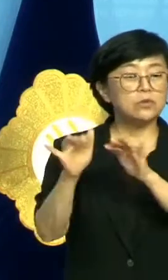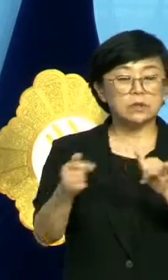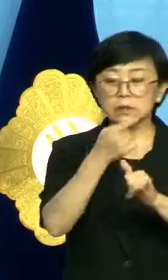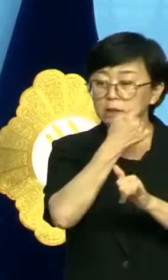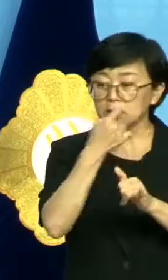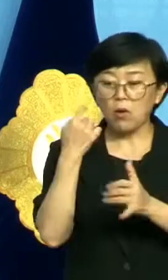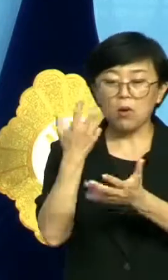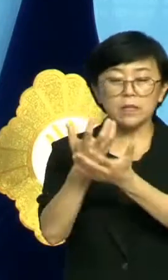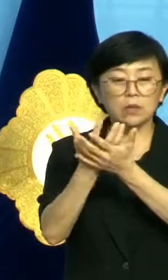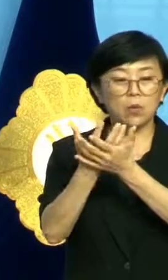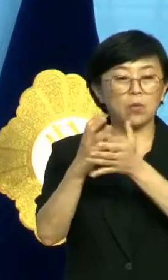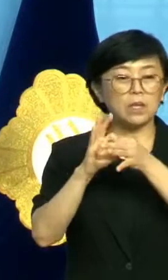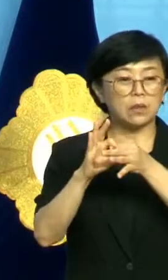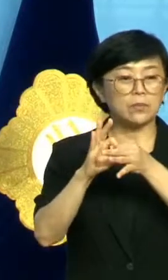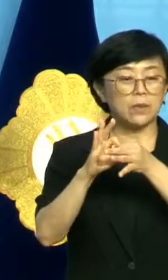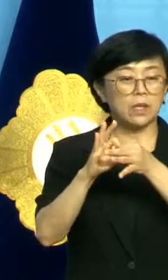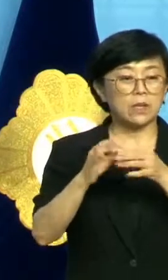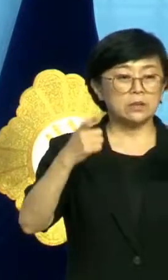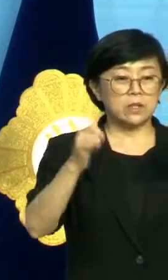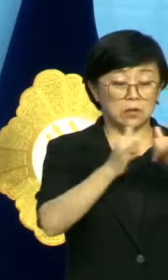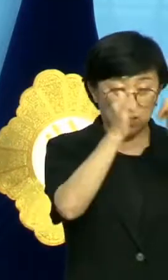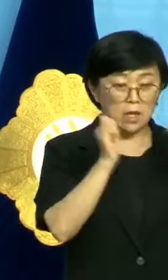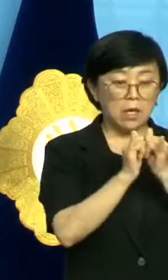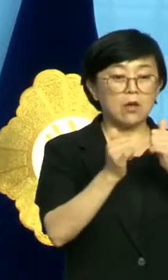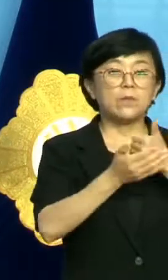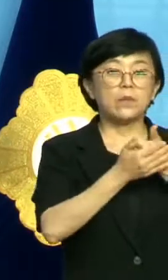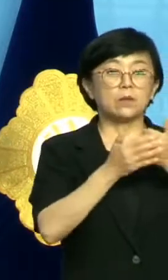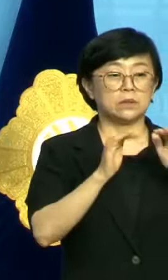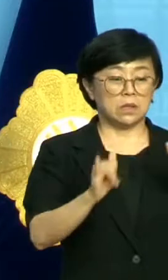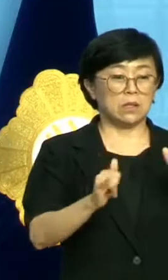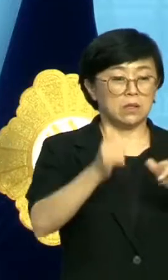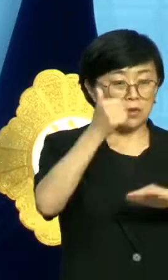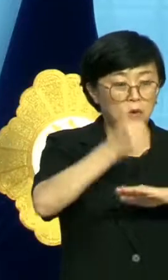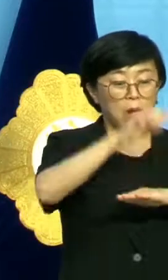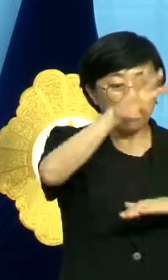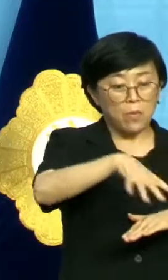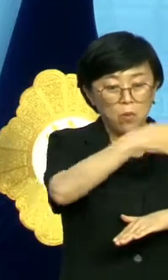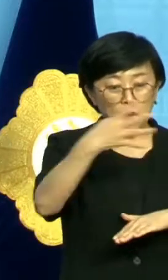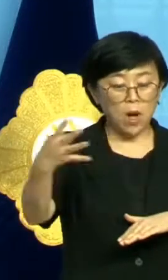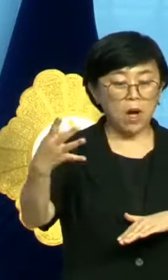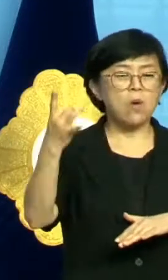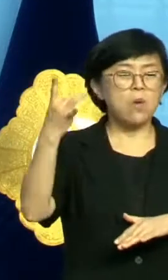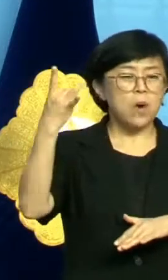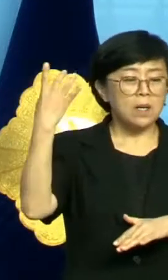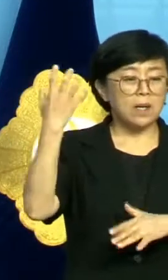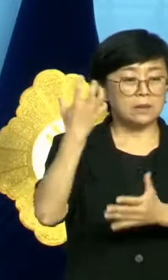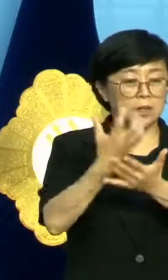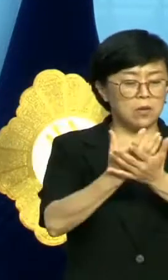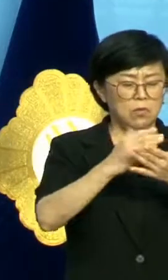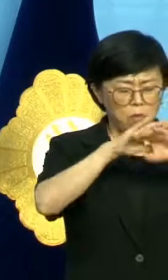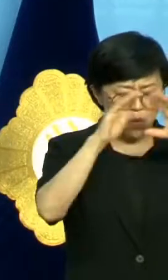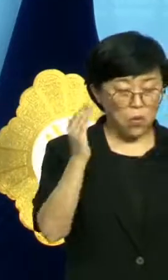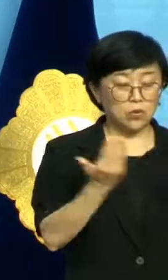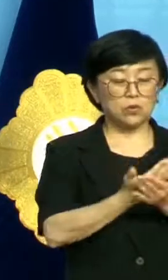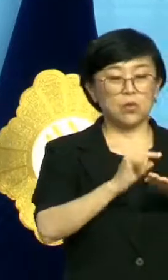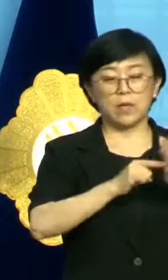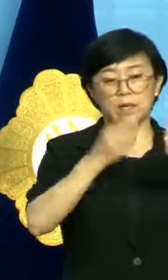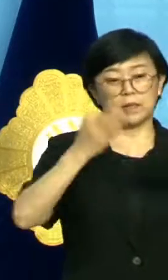입증하는 자료, 지역사회 조사 협력자, 조사 결과표와 원자료를 모두 공개하라.